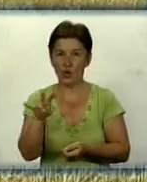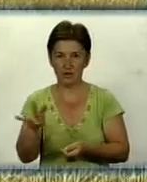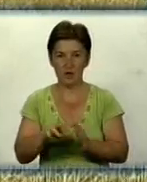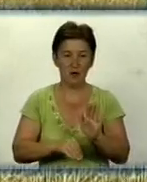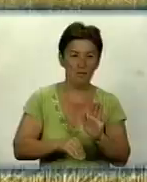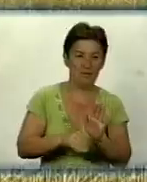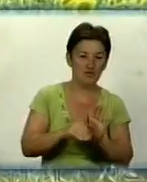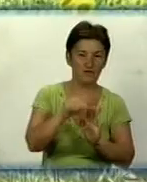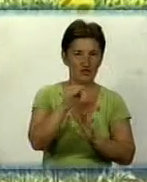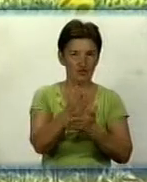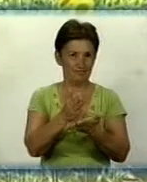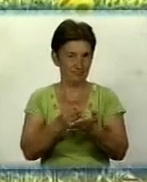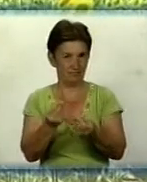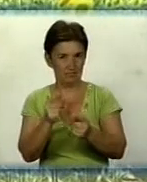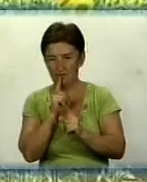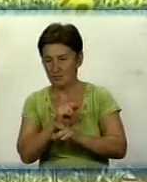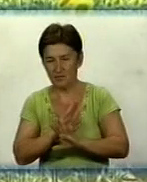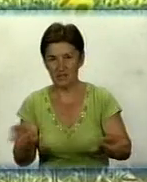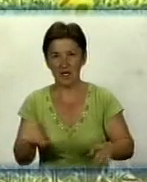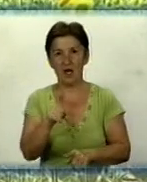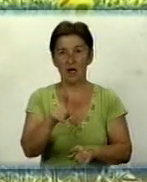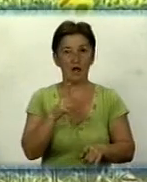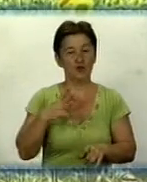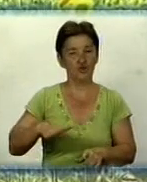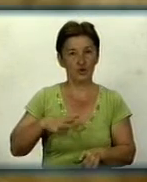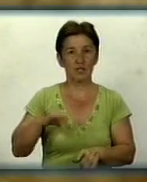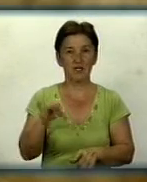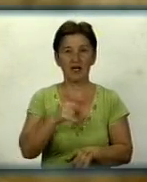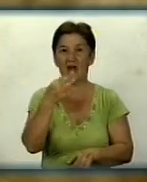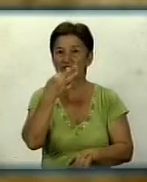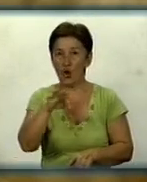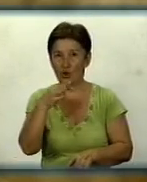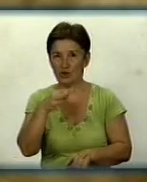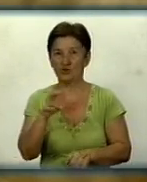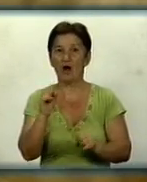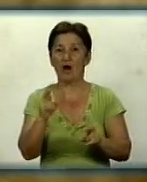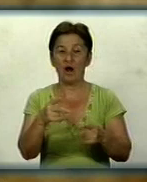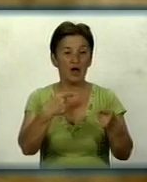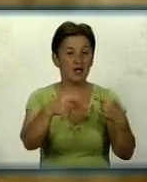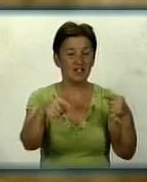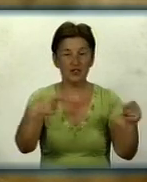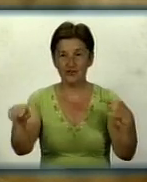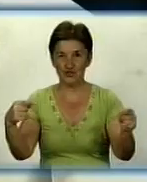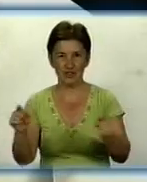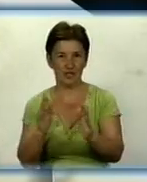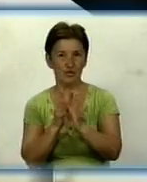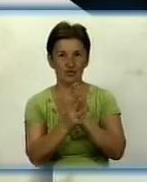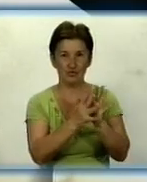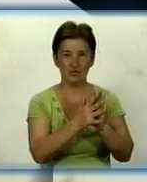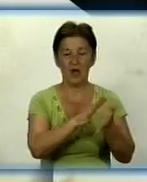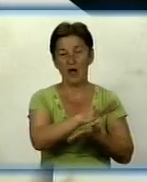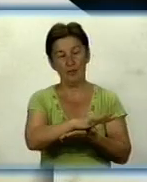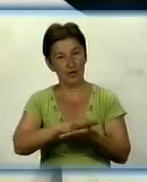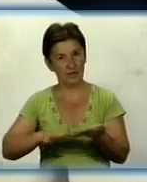не прогнозується. Не гірше від минулорічного очікують і врожай соняшнику. А от як вродять інші культури, залежатиме від подачів. Пророда